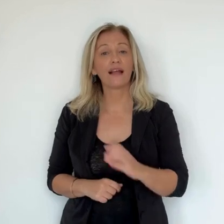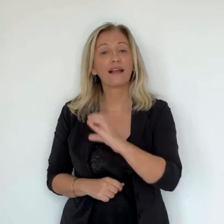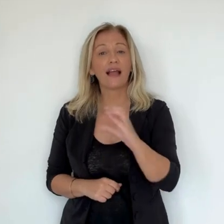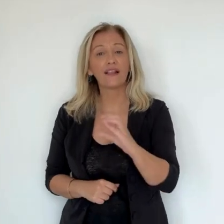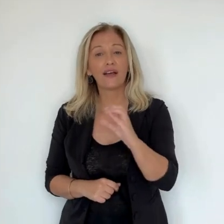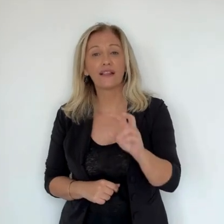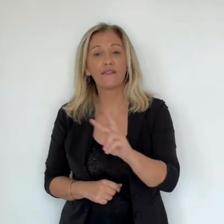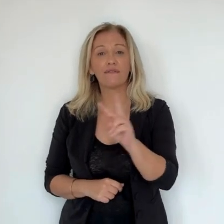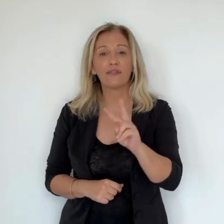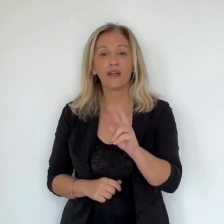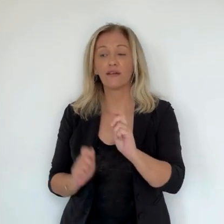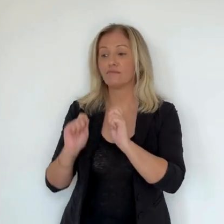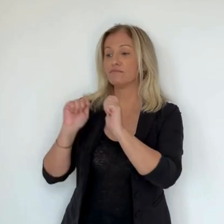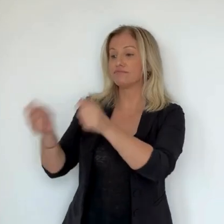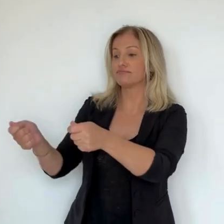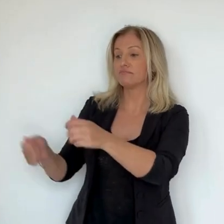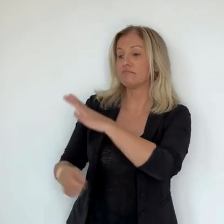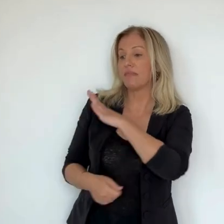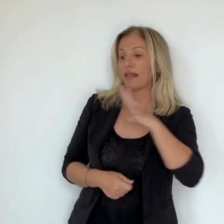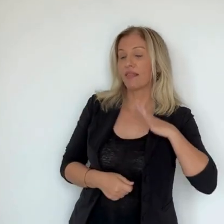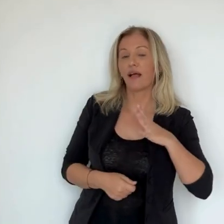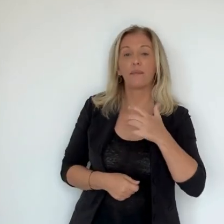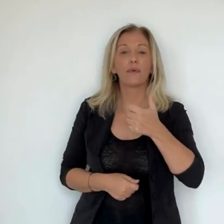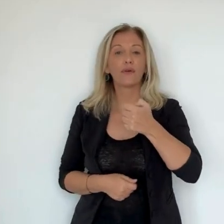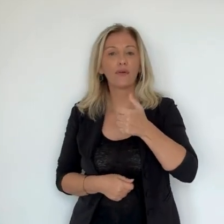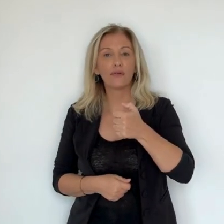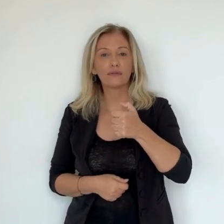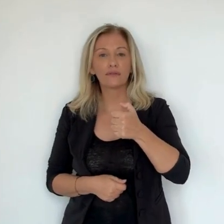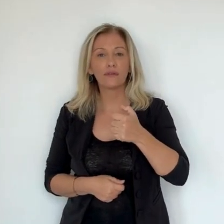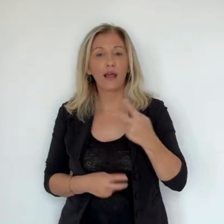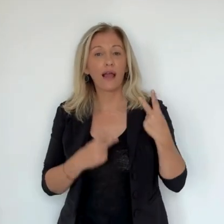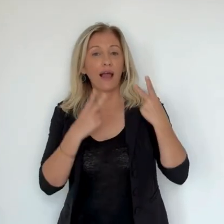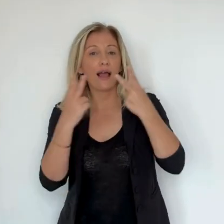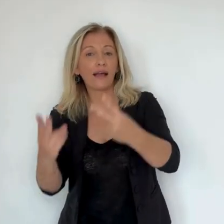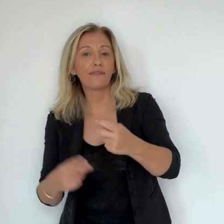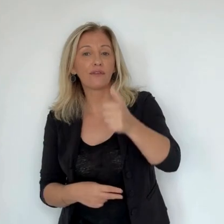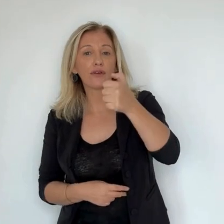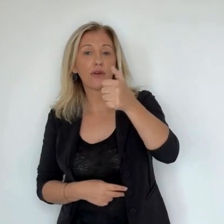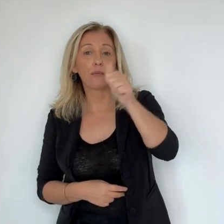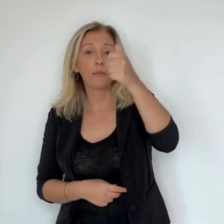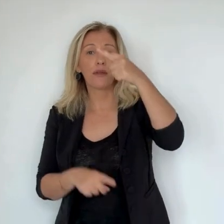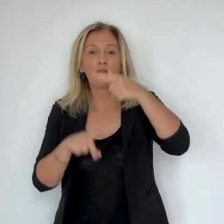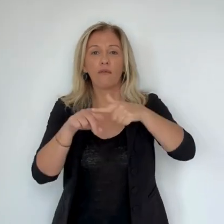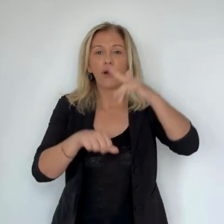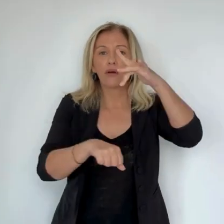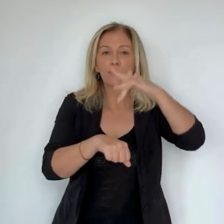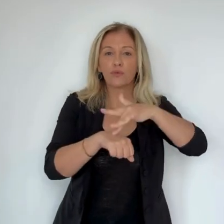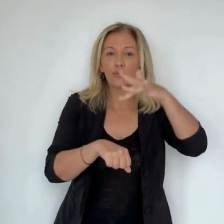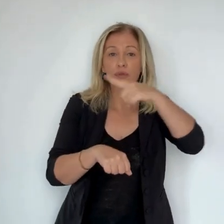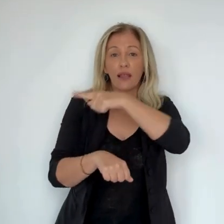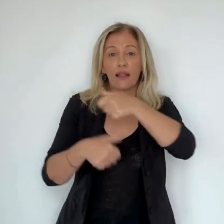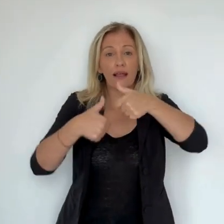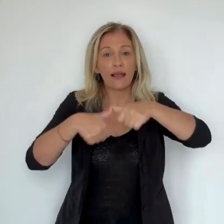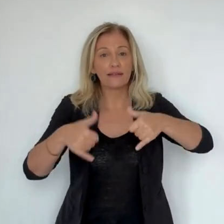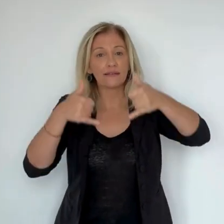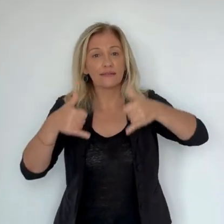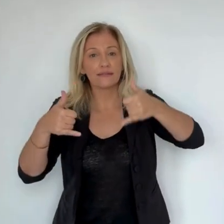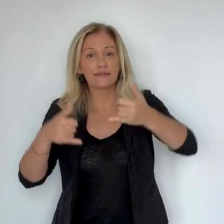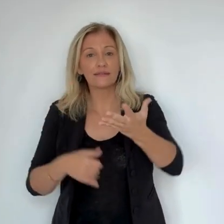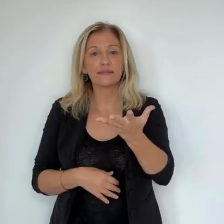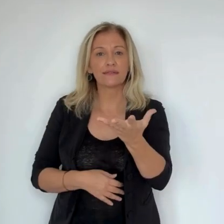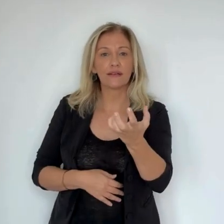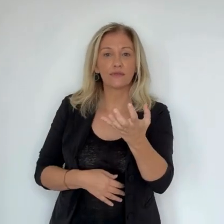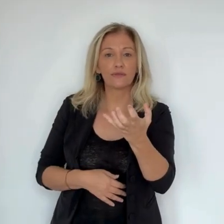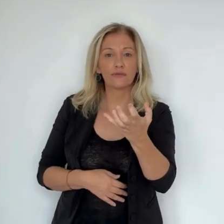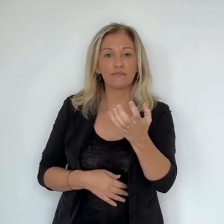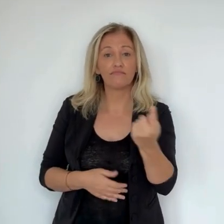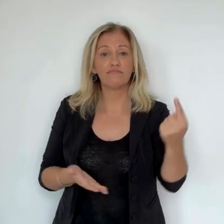Il s'agit de sa première visite dans l'île en tant que nouvelle Madame Corse. Catherine Vautrin est arrivée cet après-midi au programme Corté-Ajaccio ou